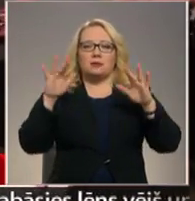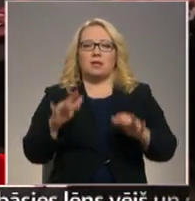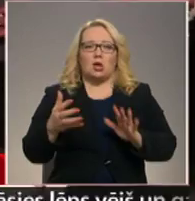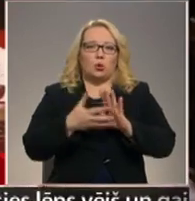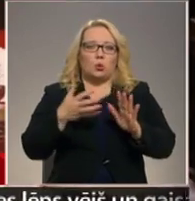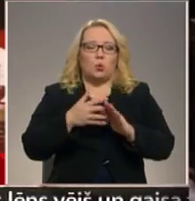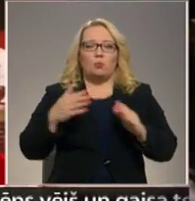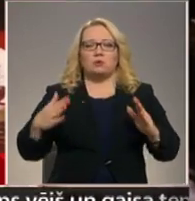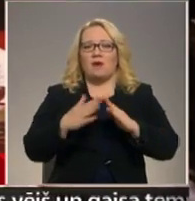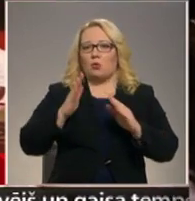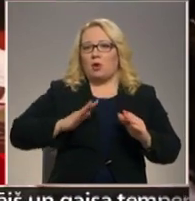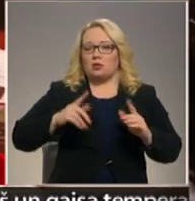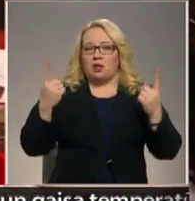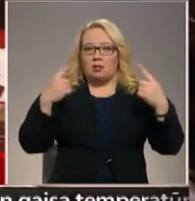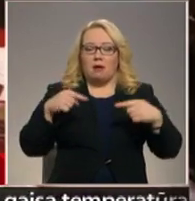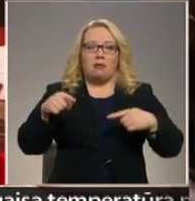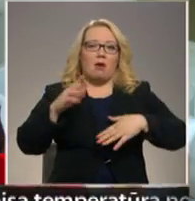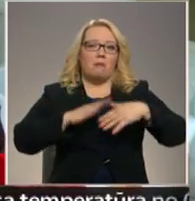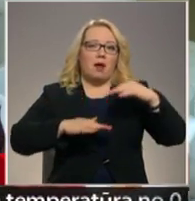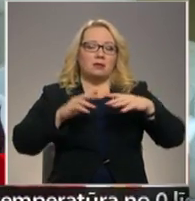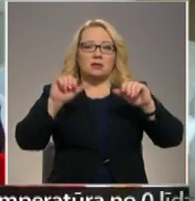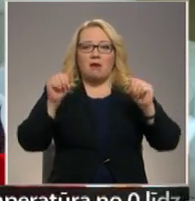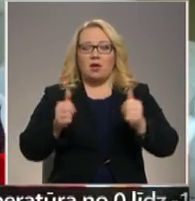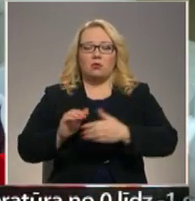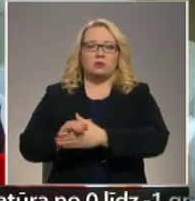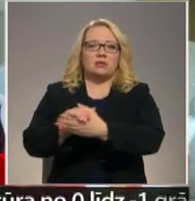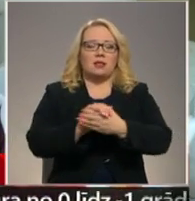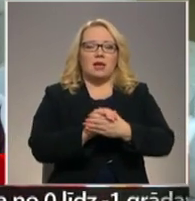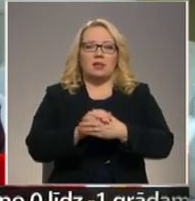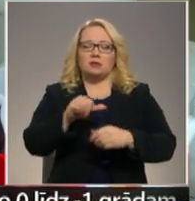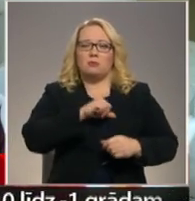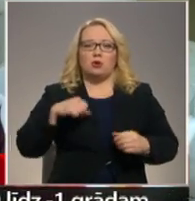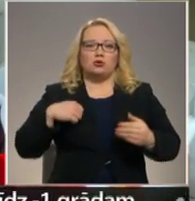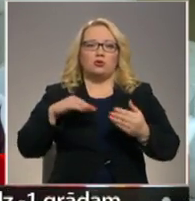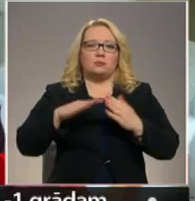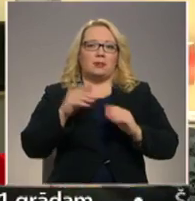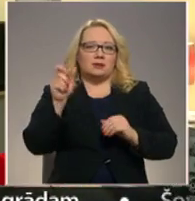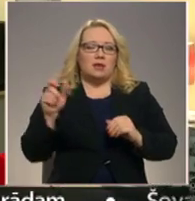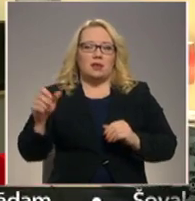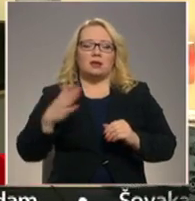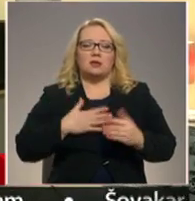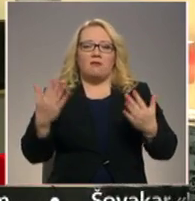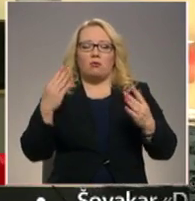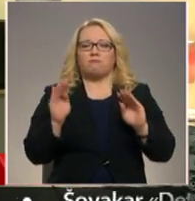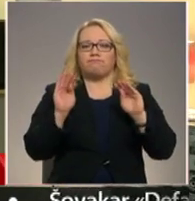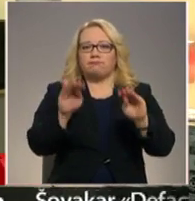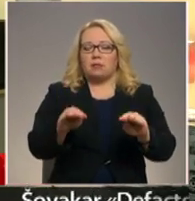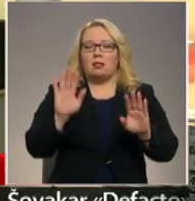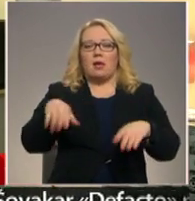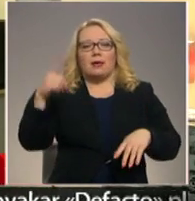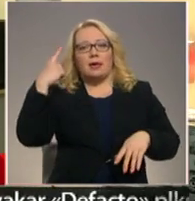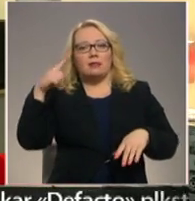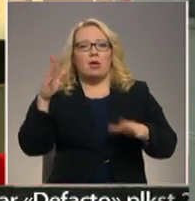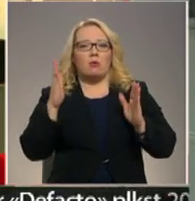laikā. Tā praktiskā veidošana saliedējusi arī pašus sabilniekus, kas pielikuši savu roku un talantu, lai ideja